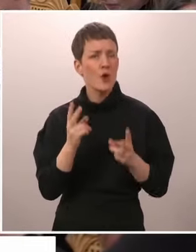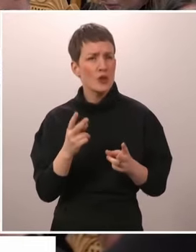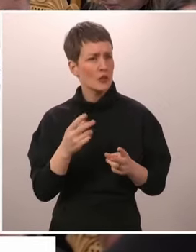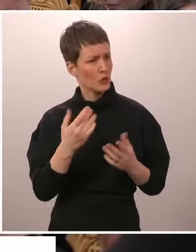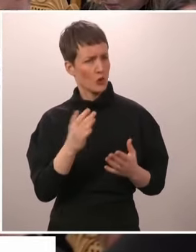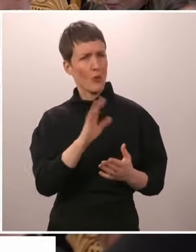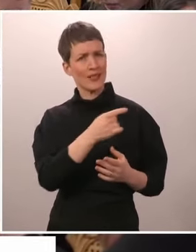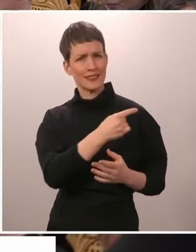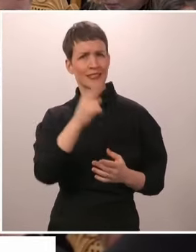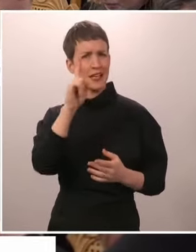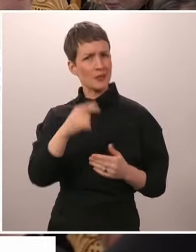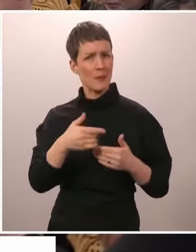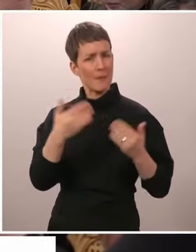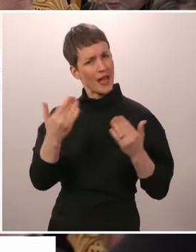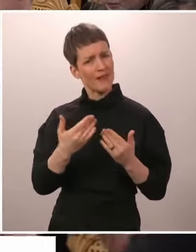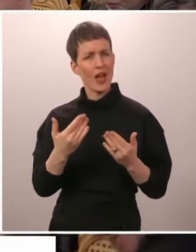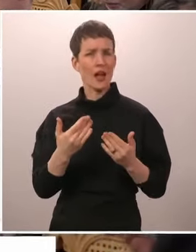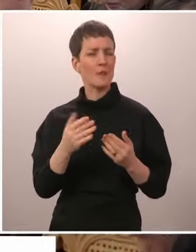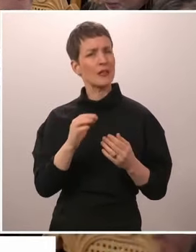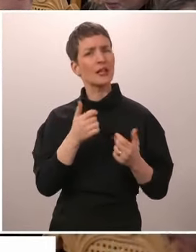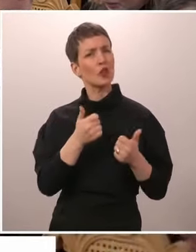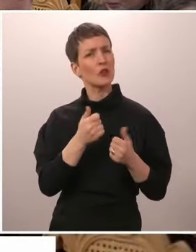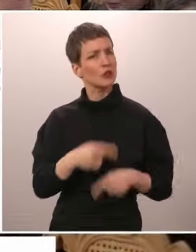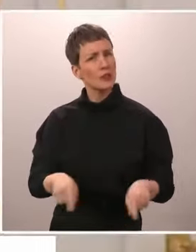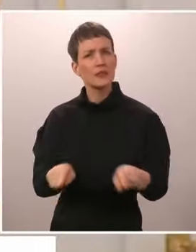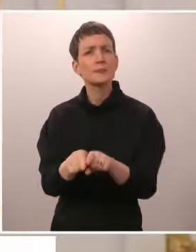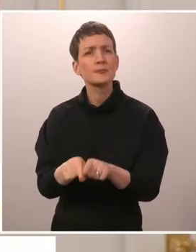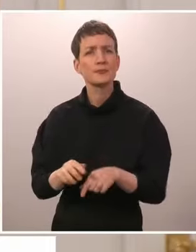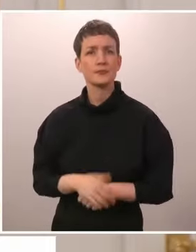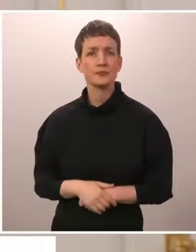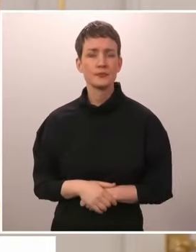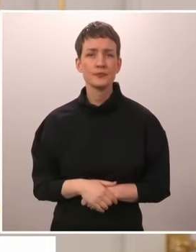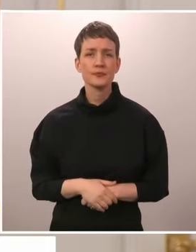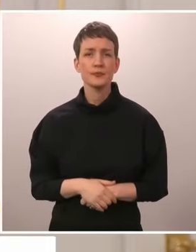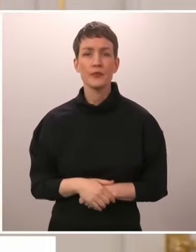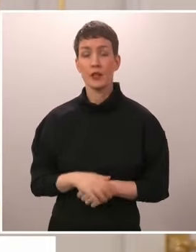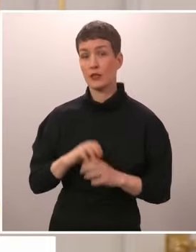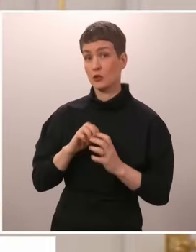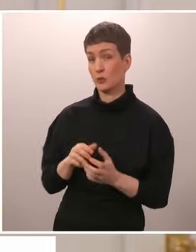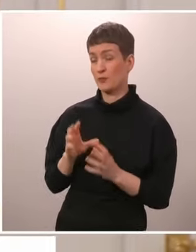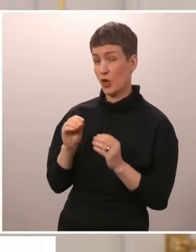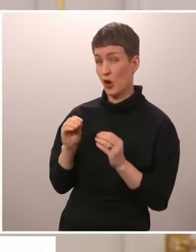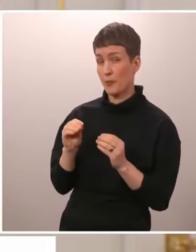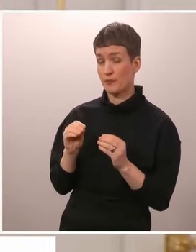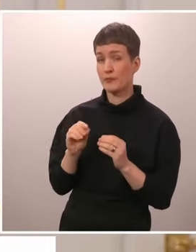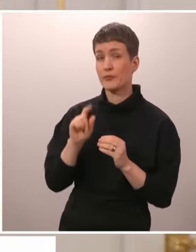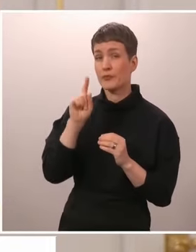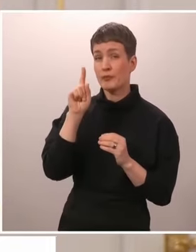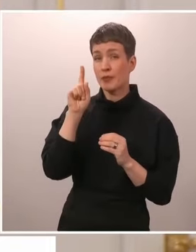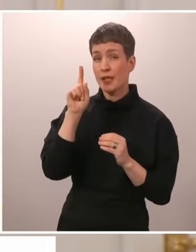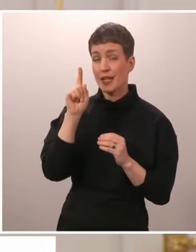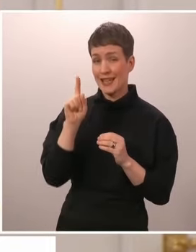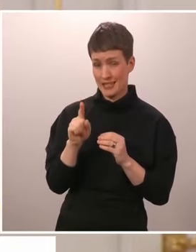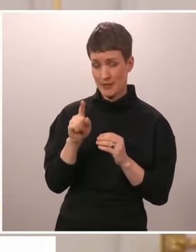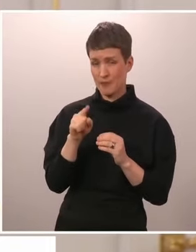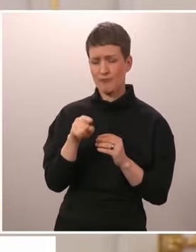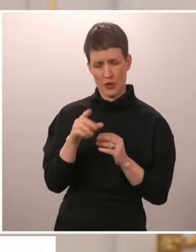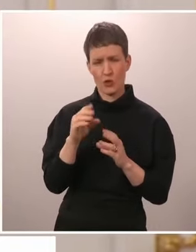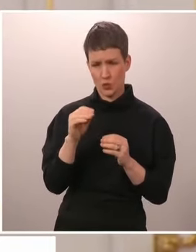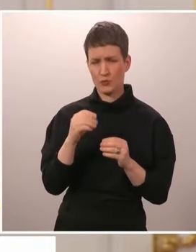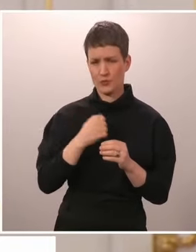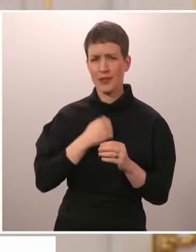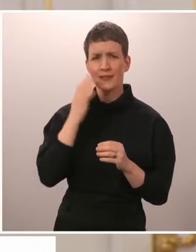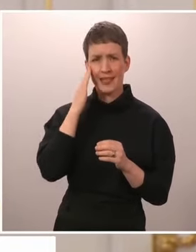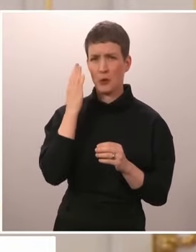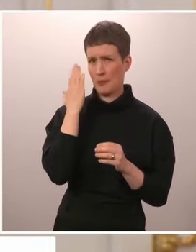ensimmäisen päivän aikana tässä tehtävässä? Kiitos. Joo, ehkä tuon ensimmäisen, niin sain informaation tuosta